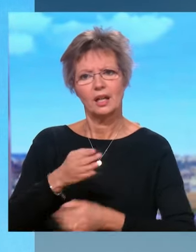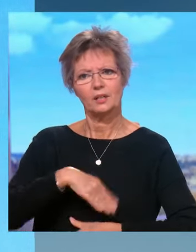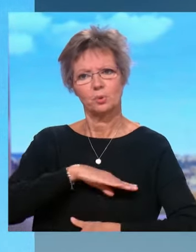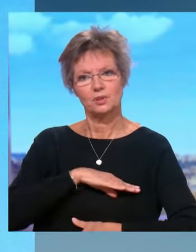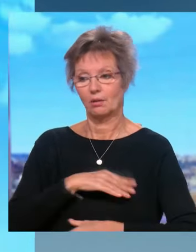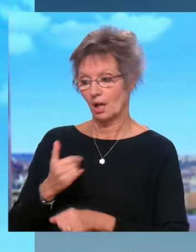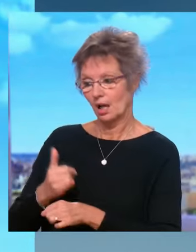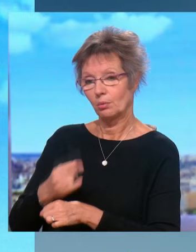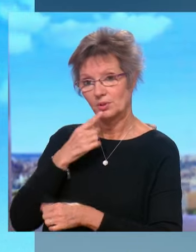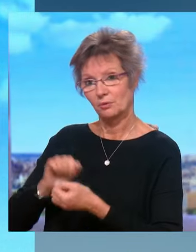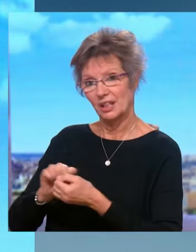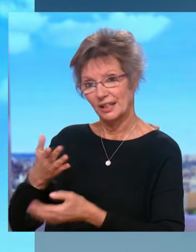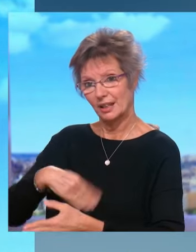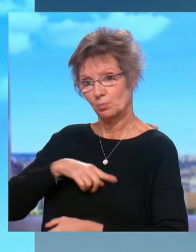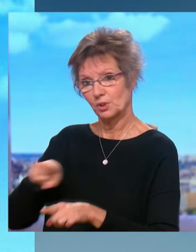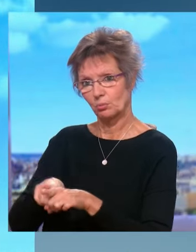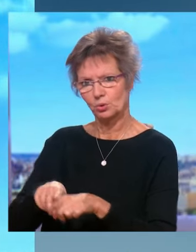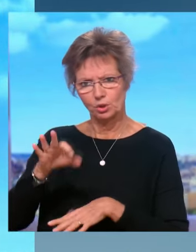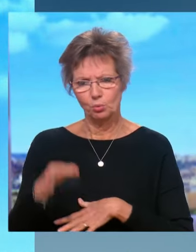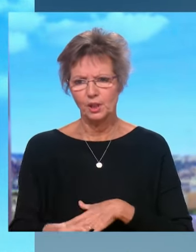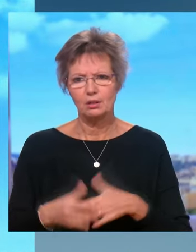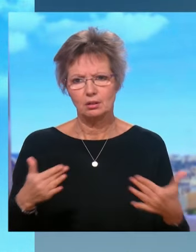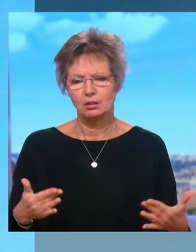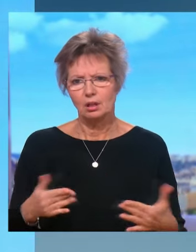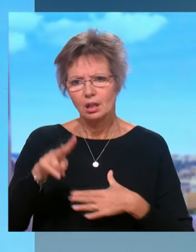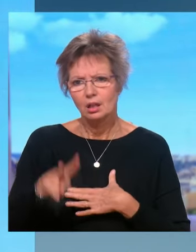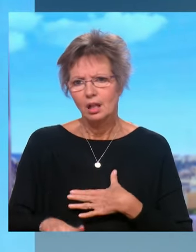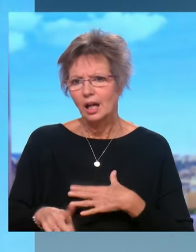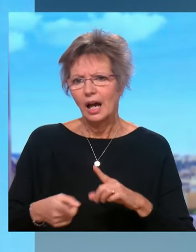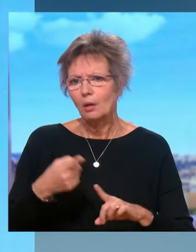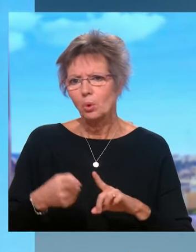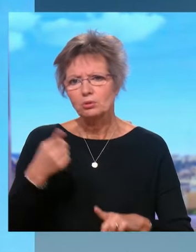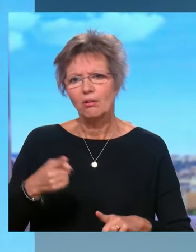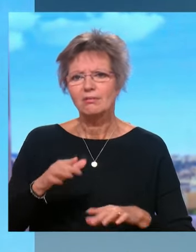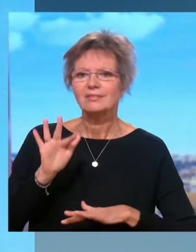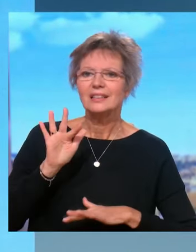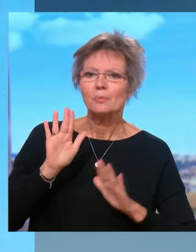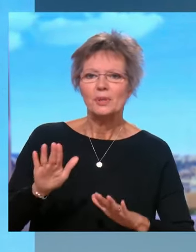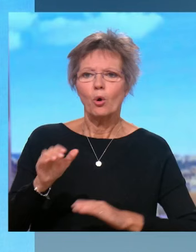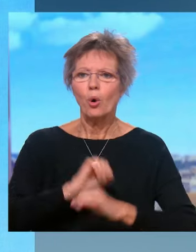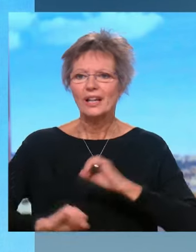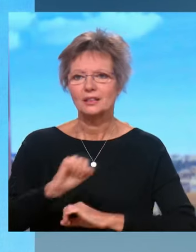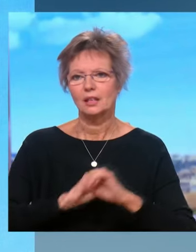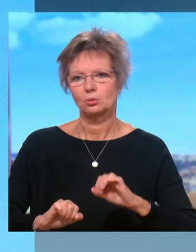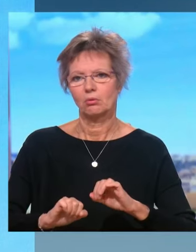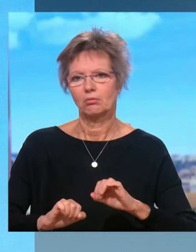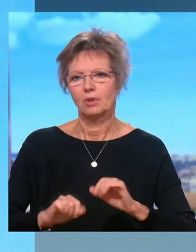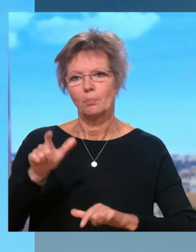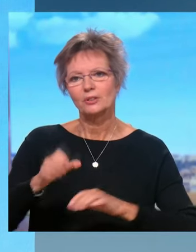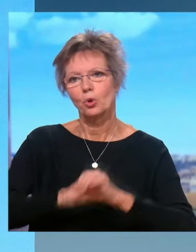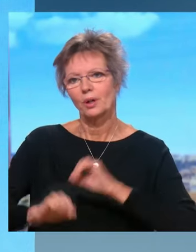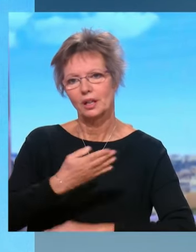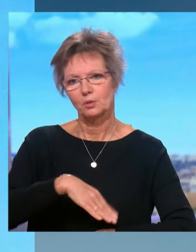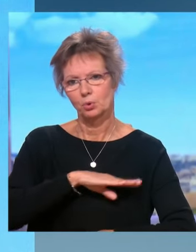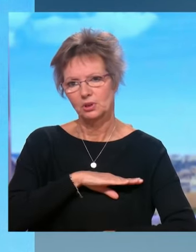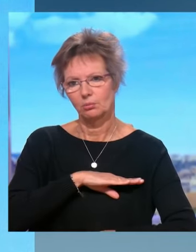y a donc une responsabilité de la Ligue, même s'il met pas dans les stades. faut pouvoir assumer parce que c'est une responsabilité d'organisateur. On ne pas se défausser. C'est la faute à tout le